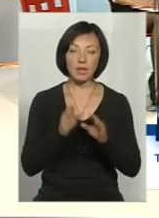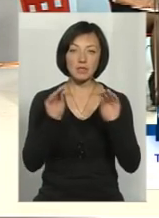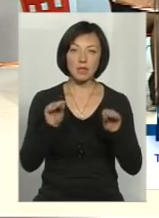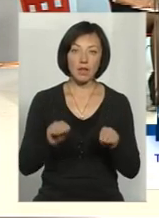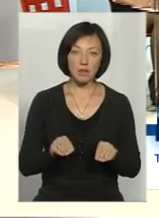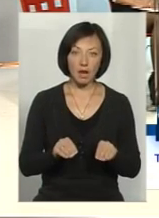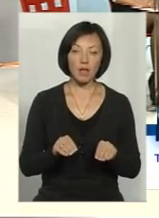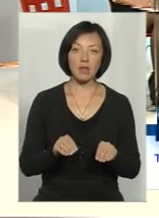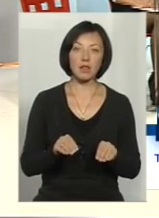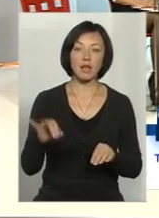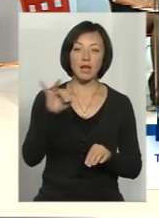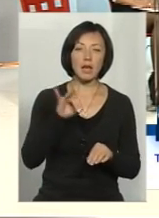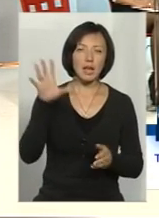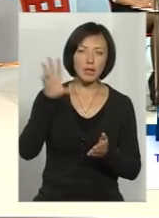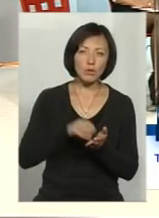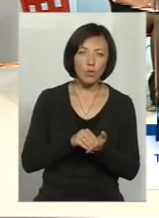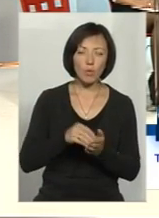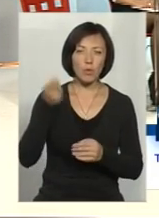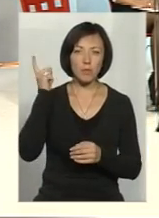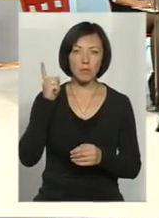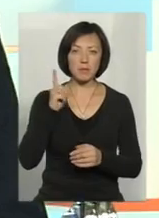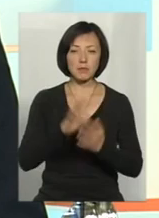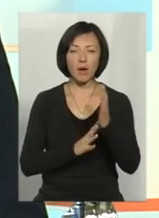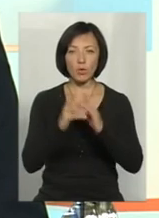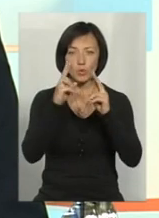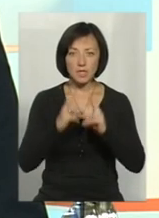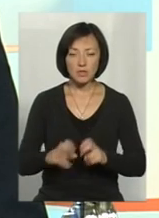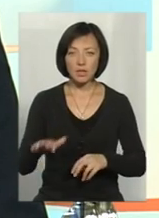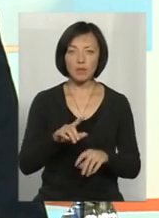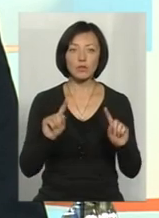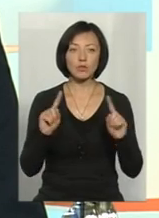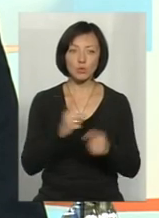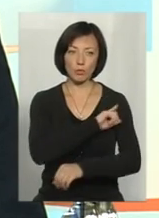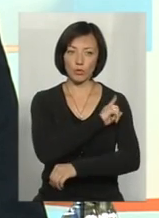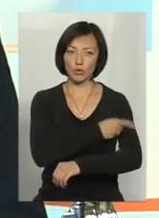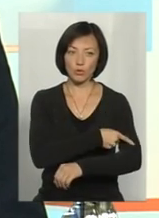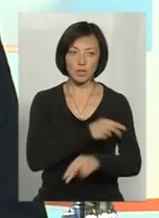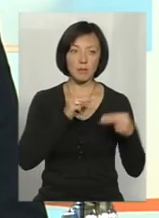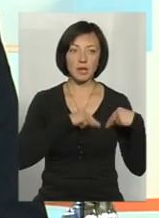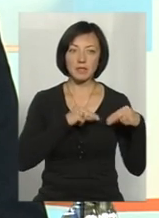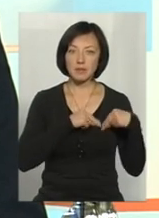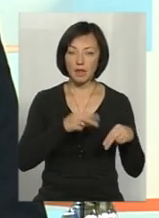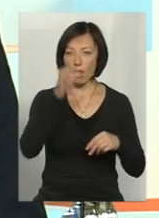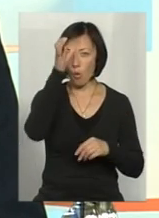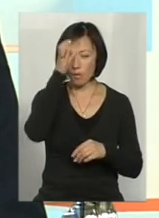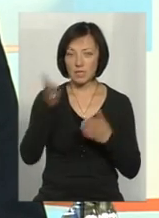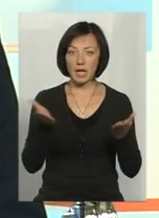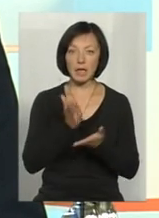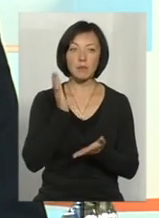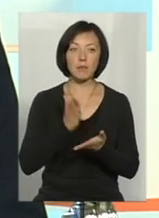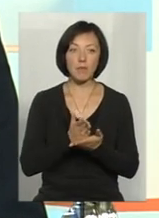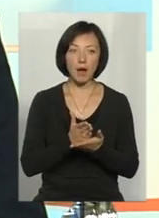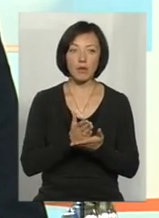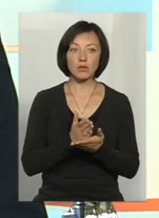і літопис парку, досліджували ці території. Там надзвичайно потужні фахівці-науковці, які мають